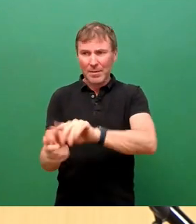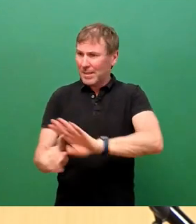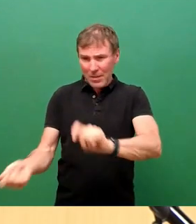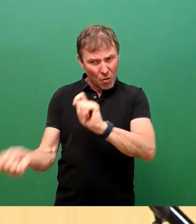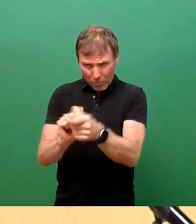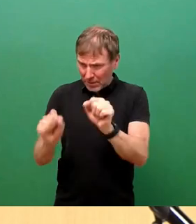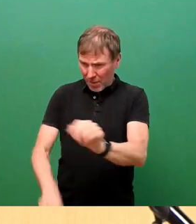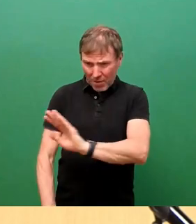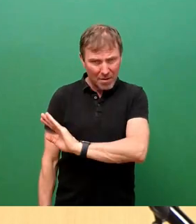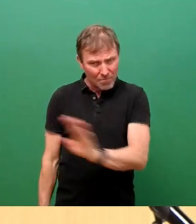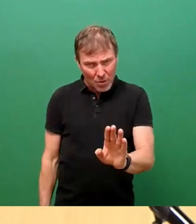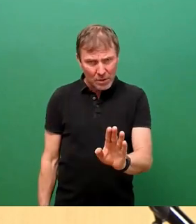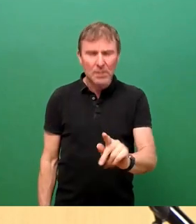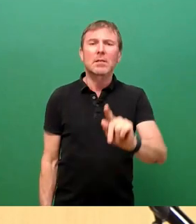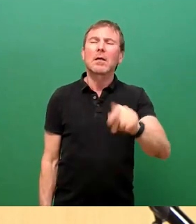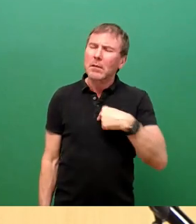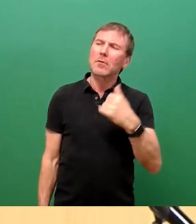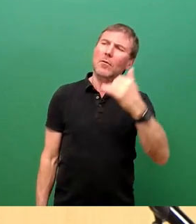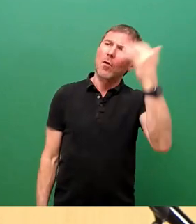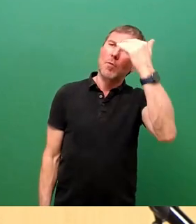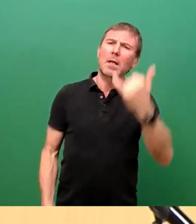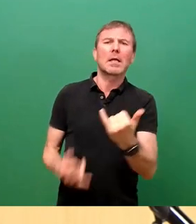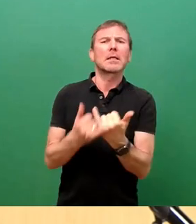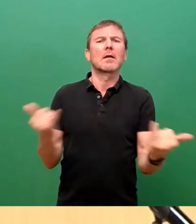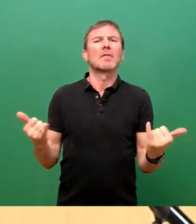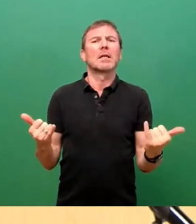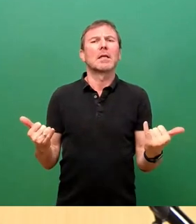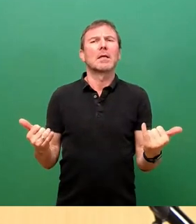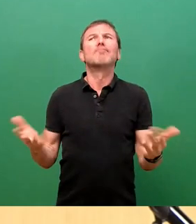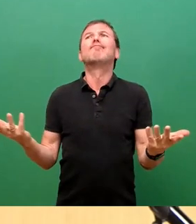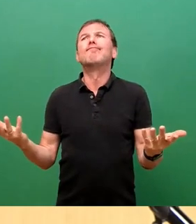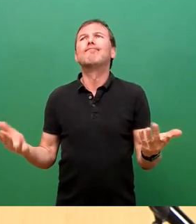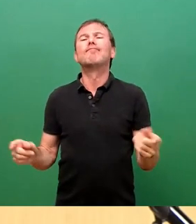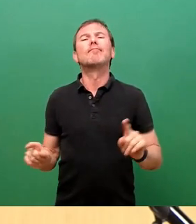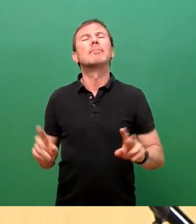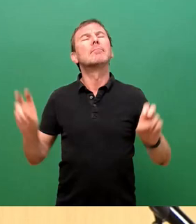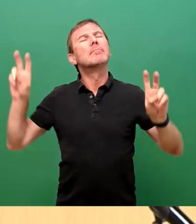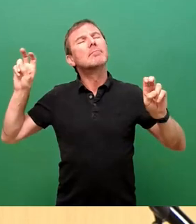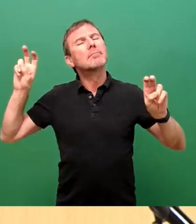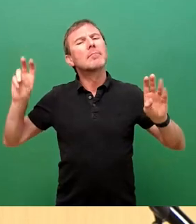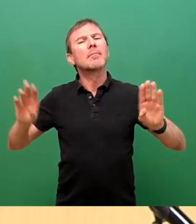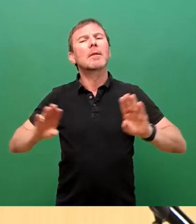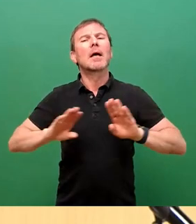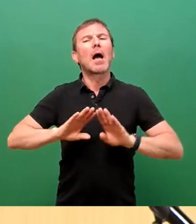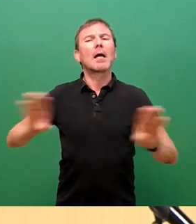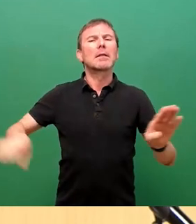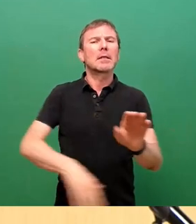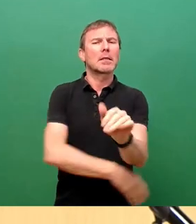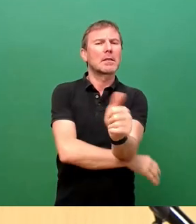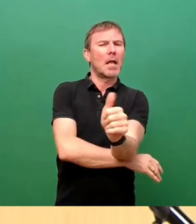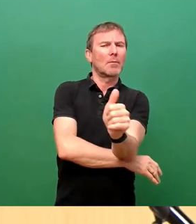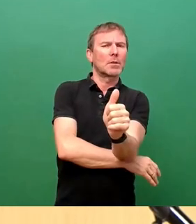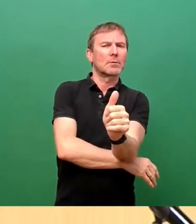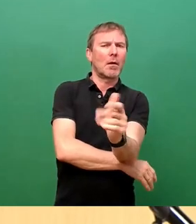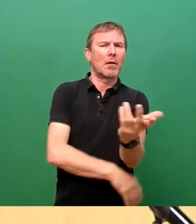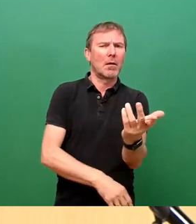dann müssen wir uns auch überlegen, wie wir in, wenn wir sagen, nicht einschätzbaren, nicht definierbaren terminlichen